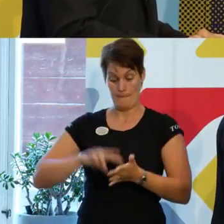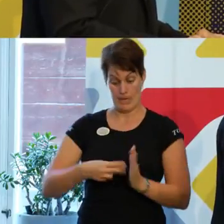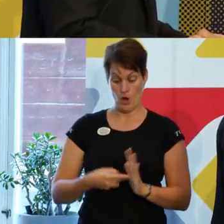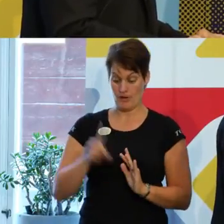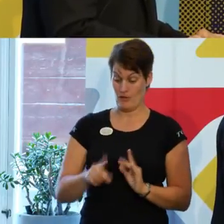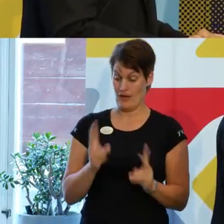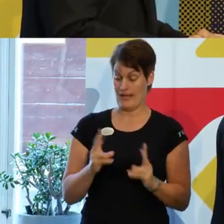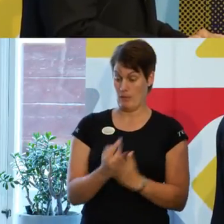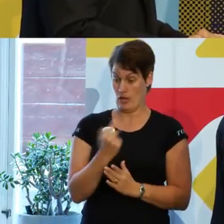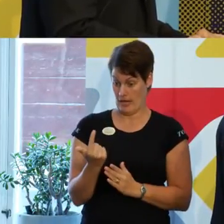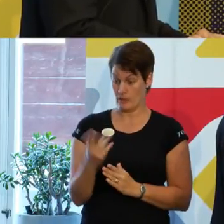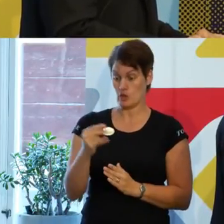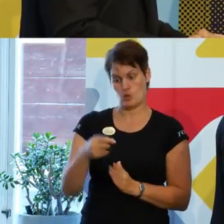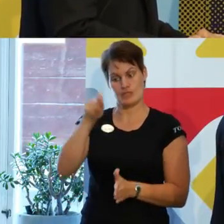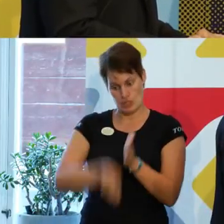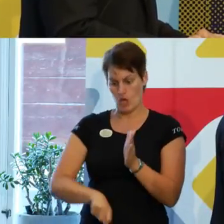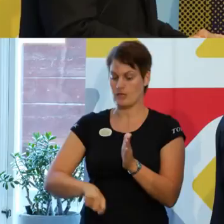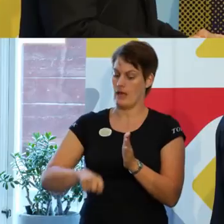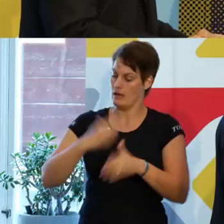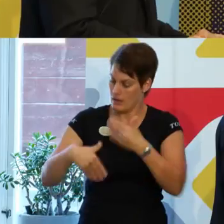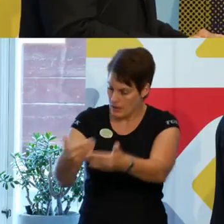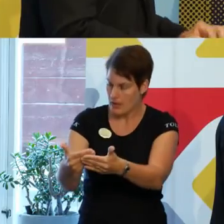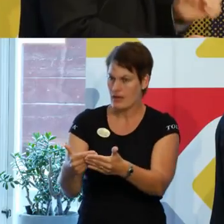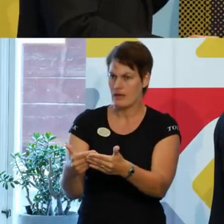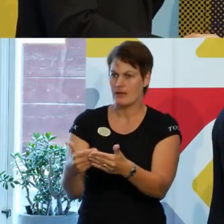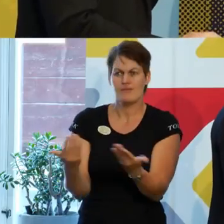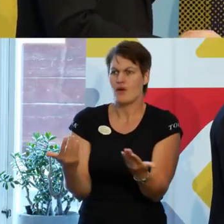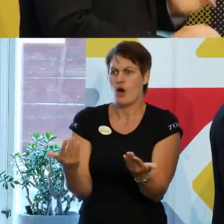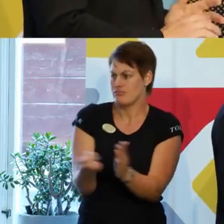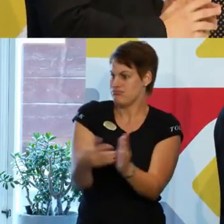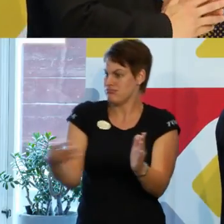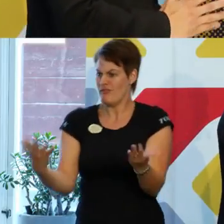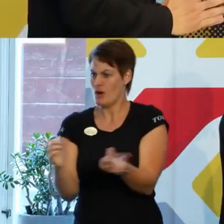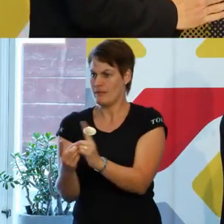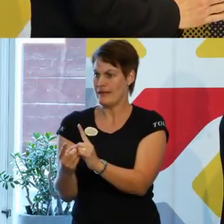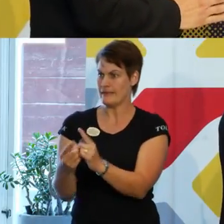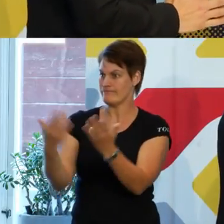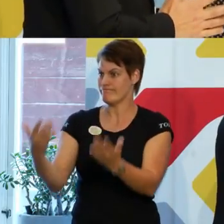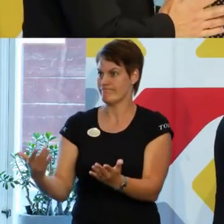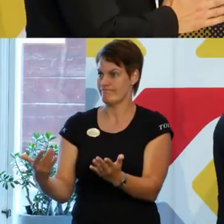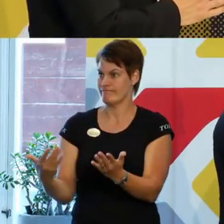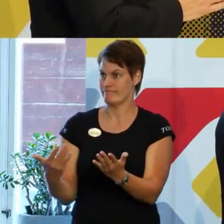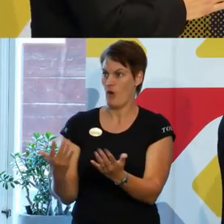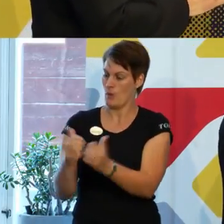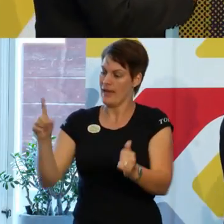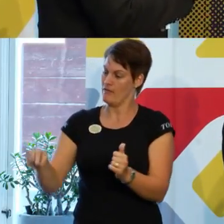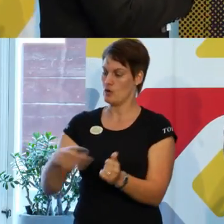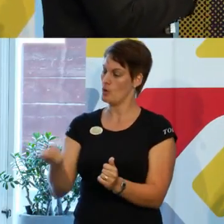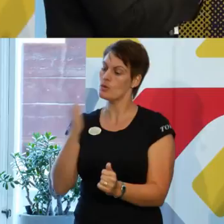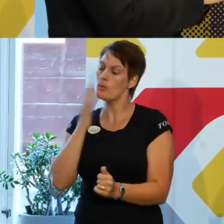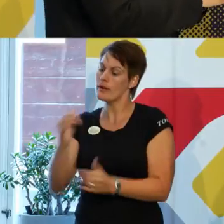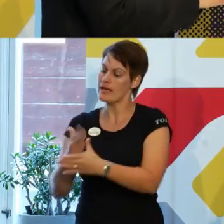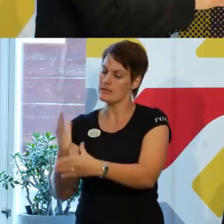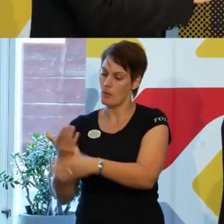får lika möjligheter, när den kommer implementeras. Vad kommer det göra för skillnad för Helsingborgs borna? Det